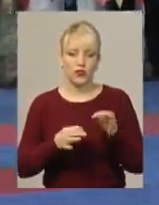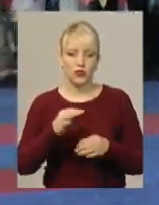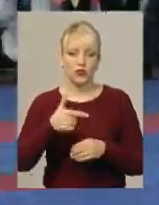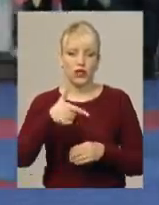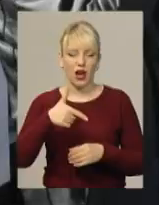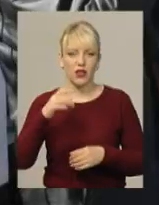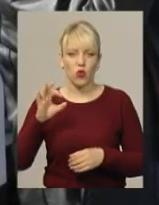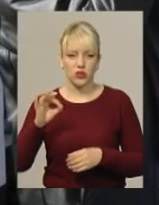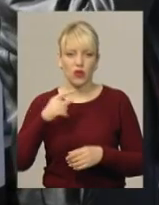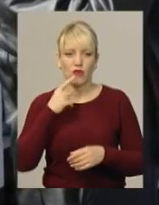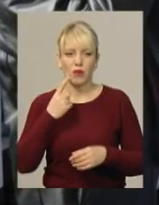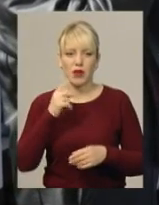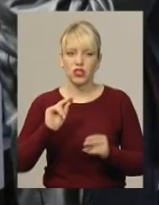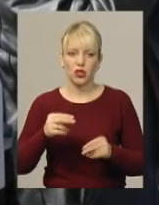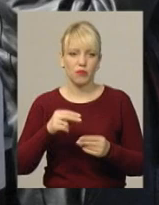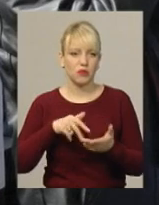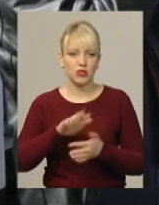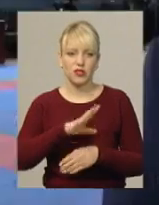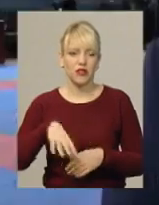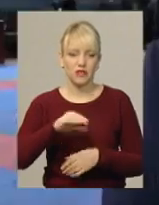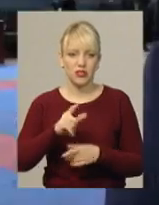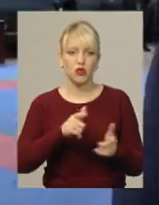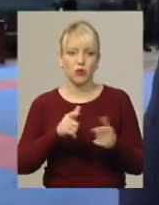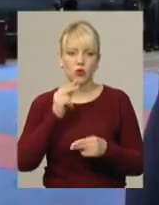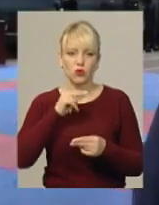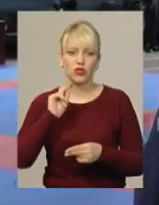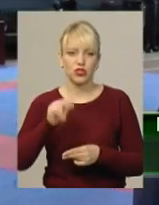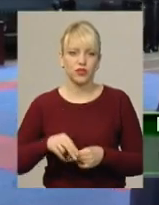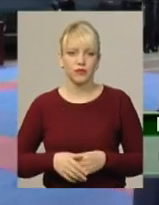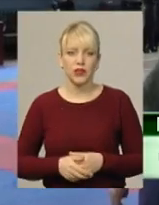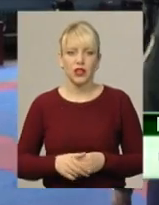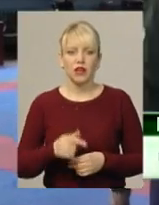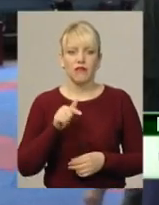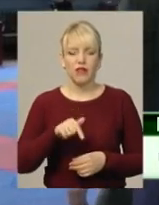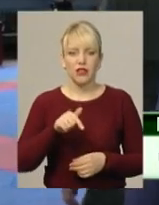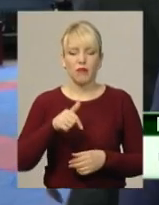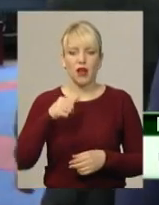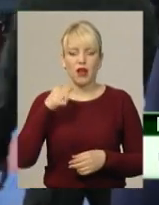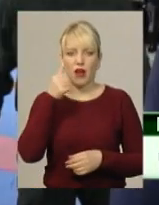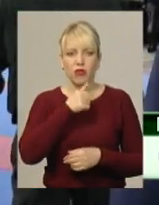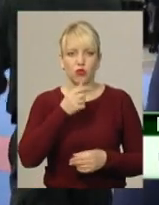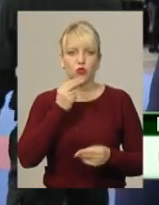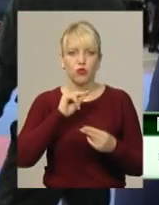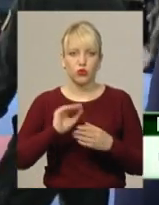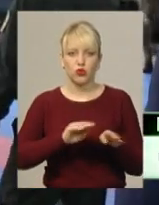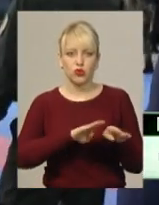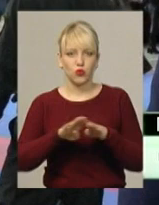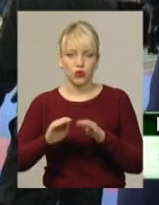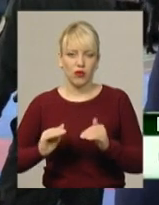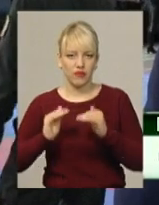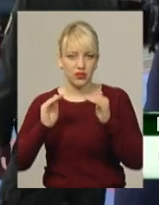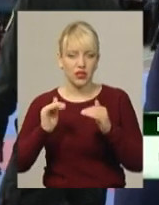перші прийшли не всі, але підготовка цьогоріч краще, ніж торік. В цьому році на 2-3 голови намного вище, тобто намного краще